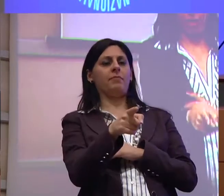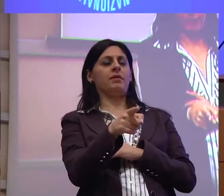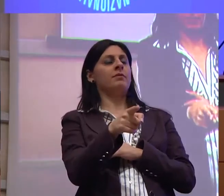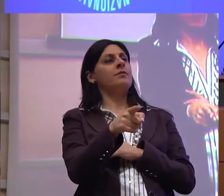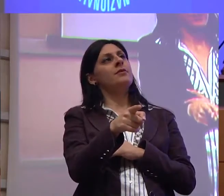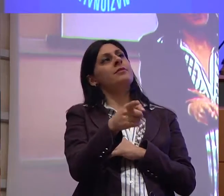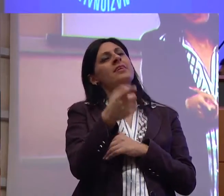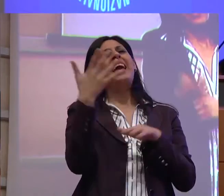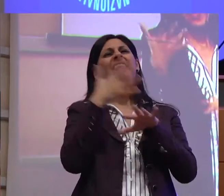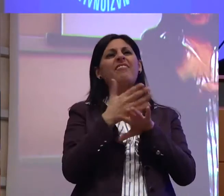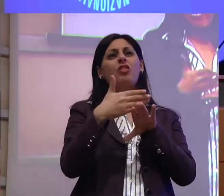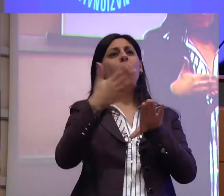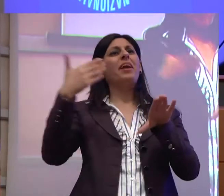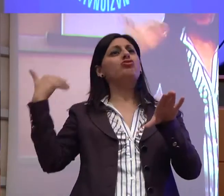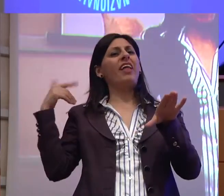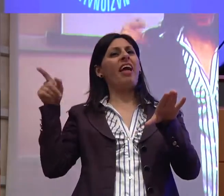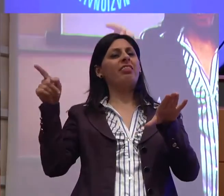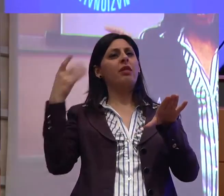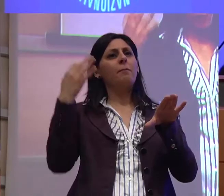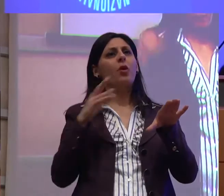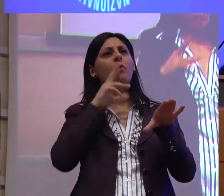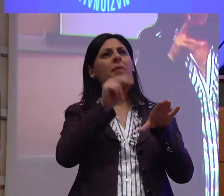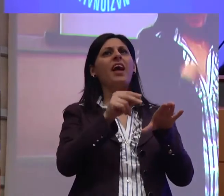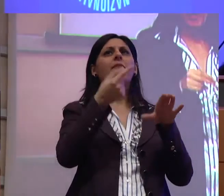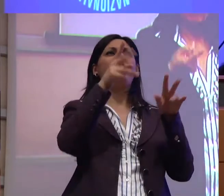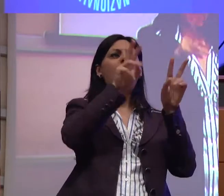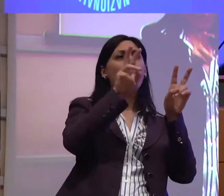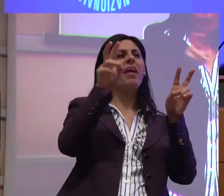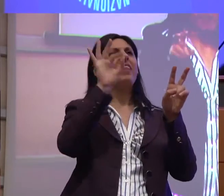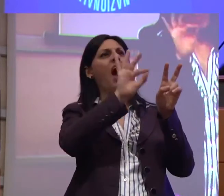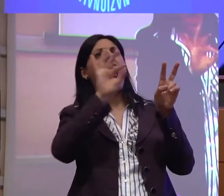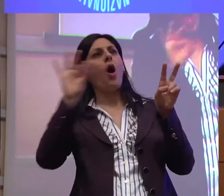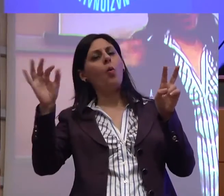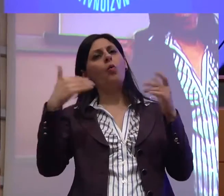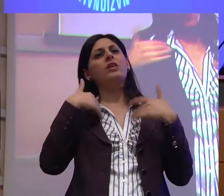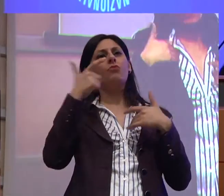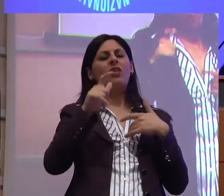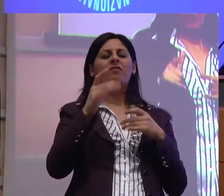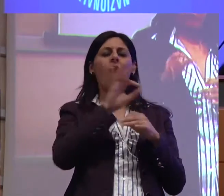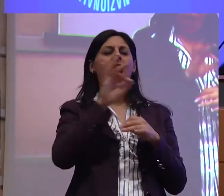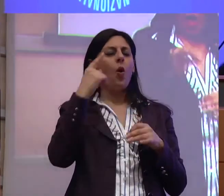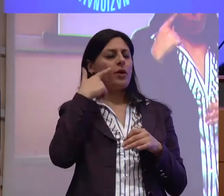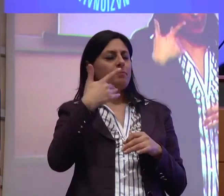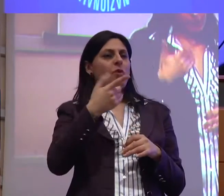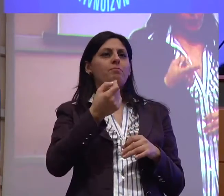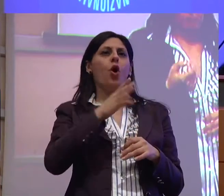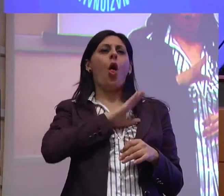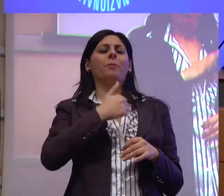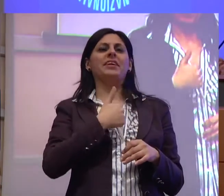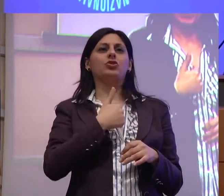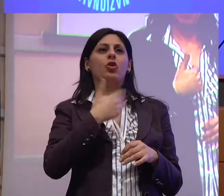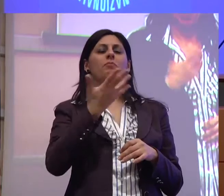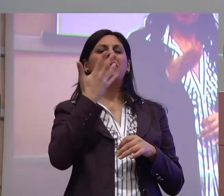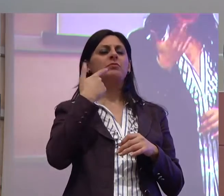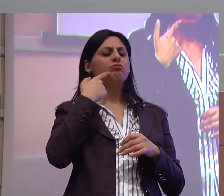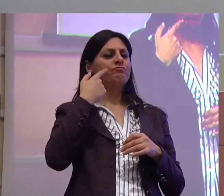toccato alcuni temi, alcune parole, ne richiamo qualcuno perché mi hanno particolarmente toccato, come per esempio l